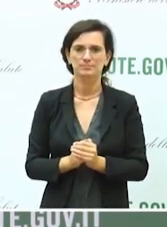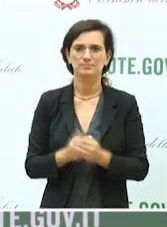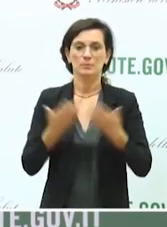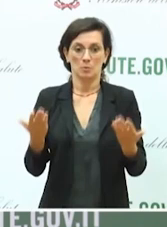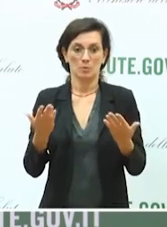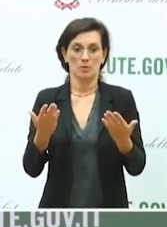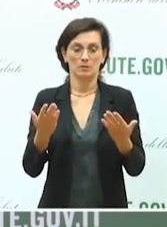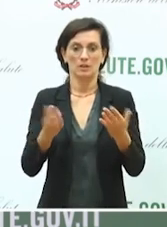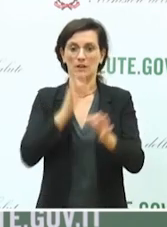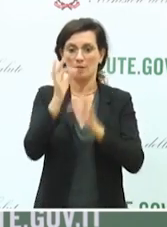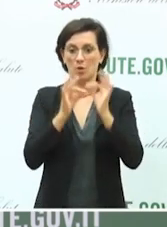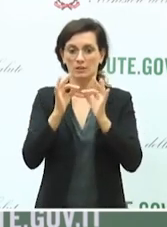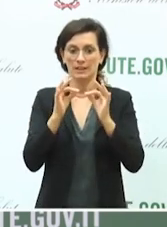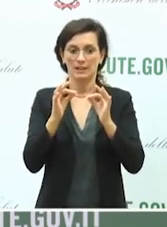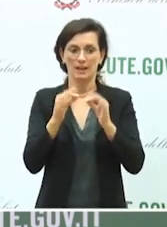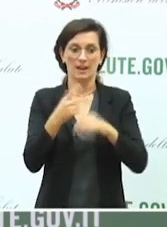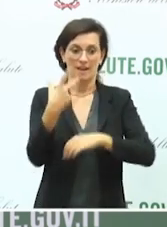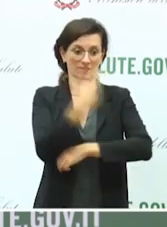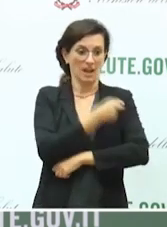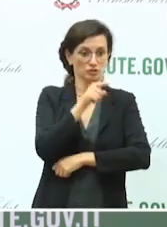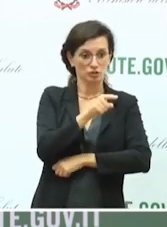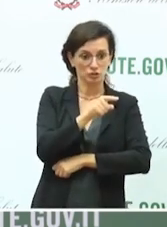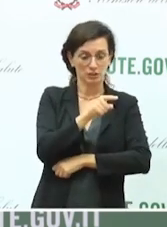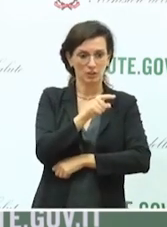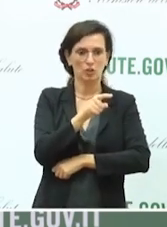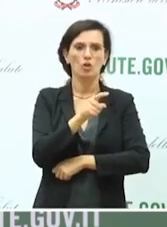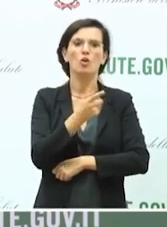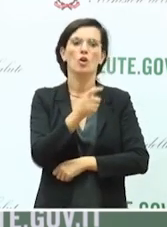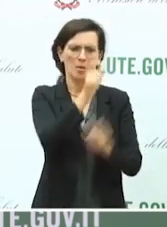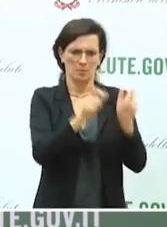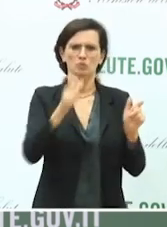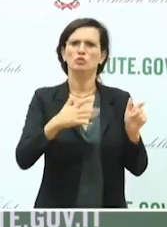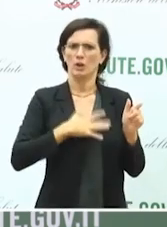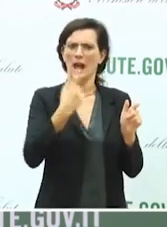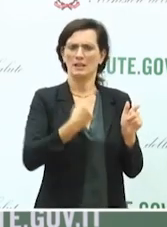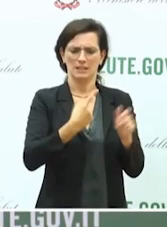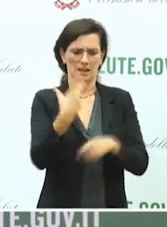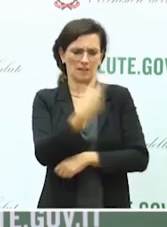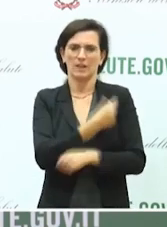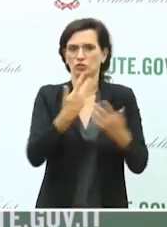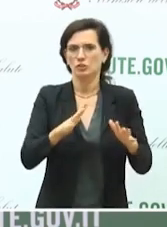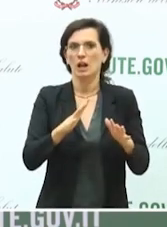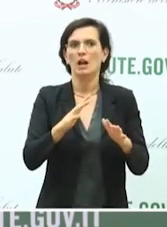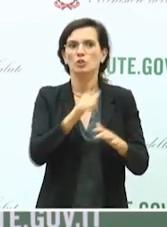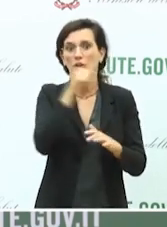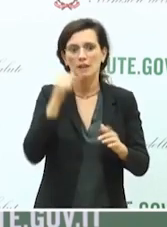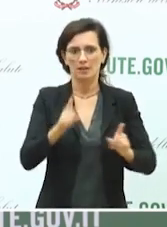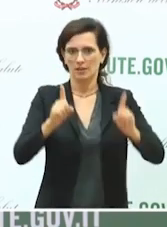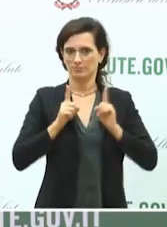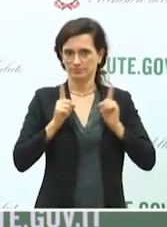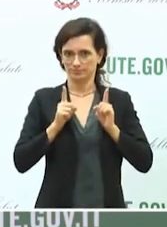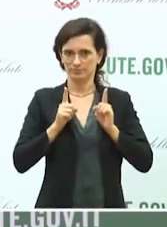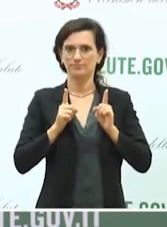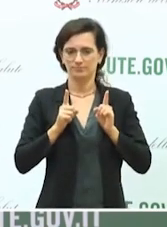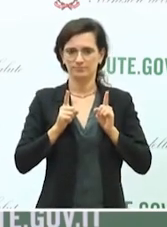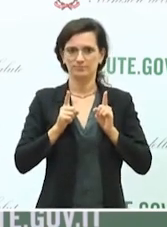vaccinazione, non solo delle persone anziane che vengono vaccinate soprattutto per essere protette protezione diretta